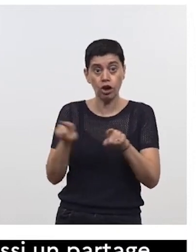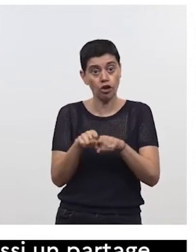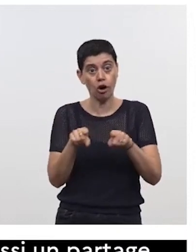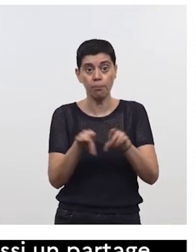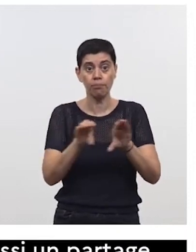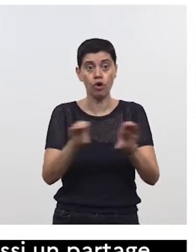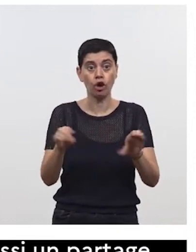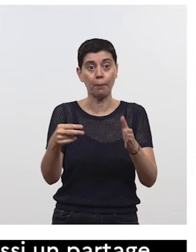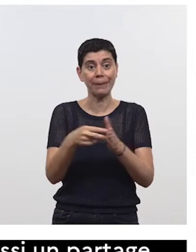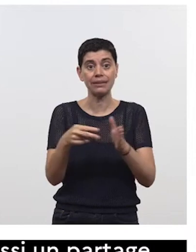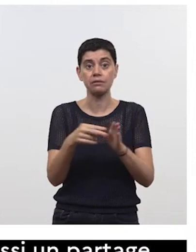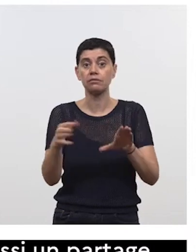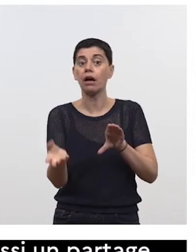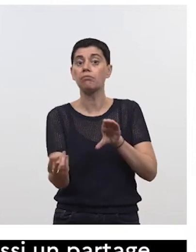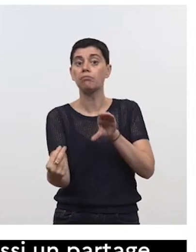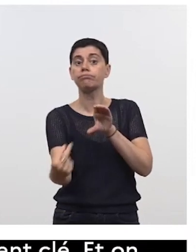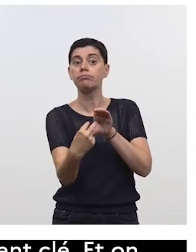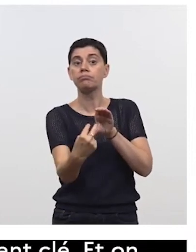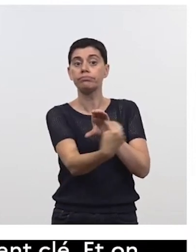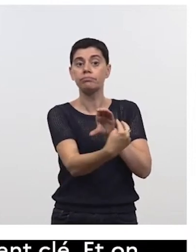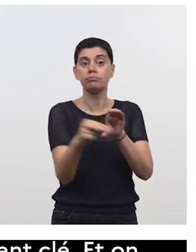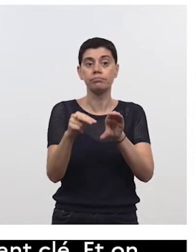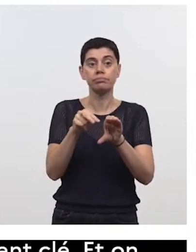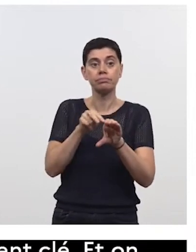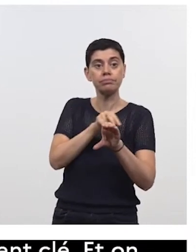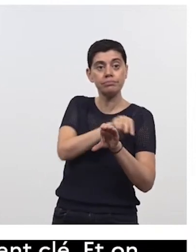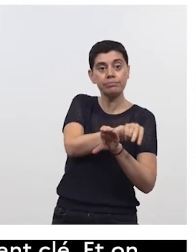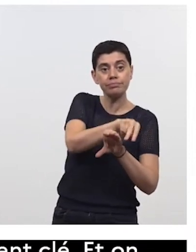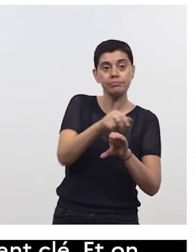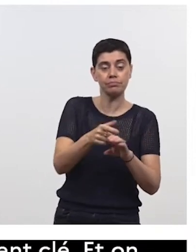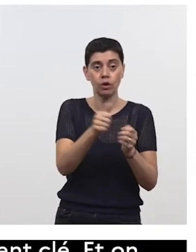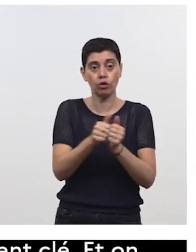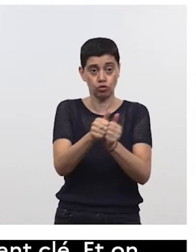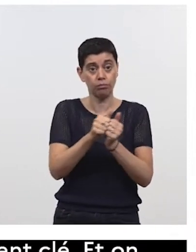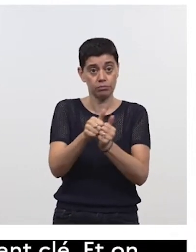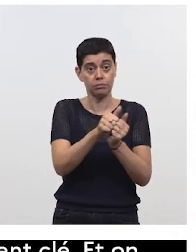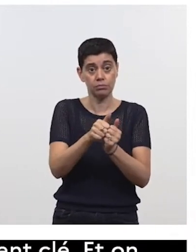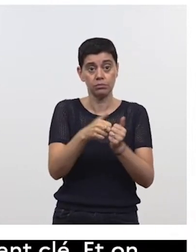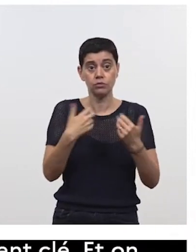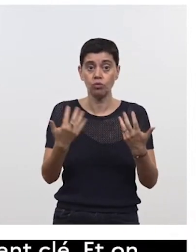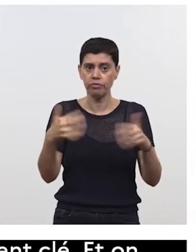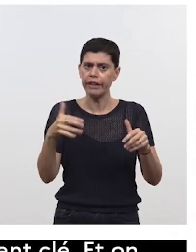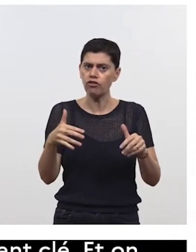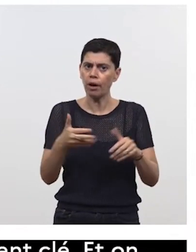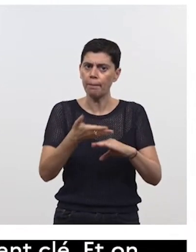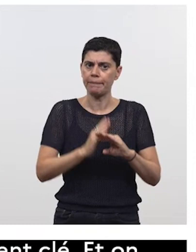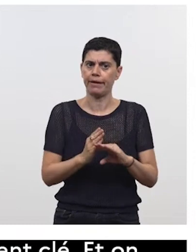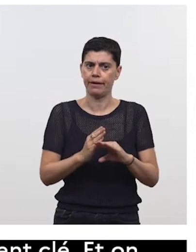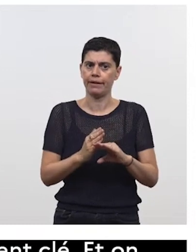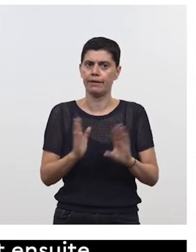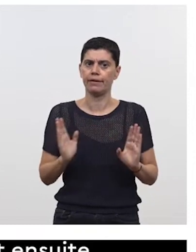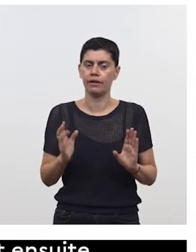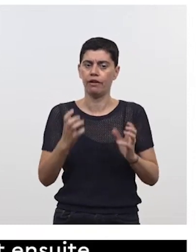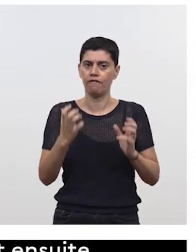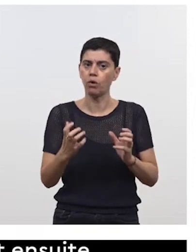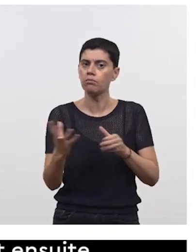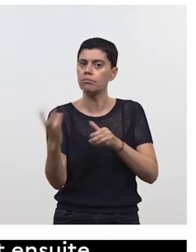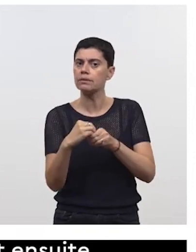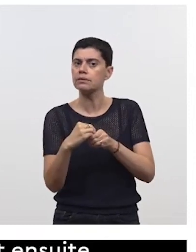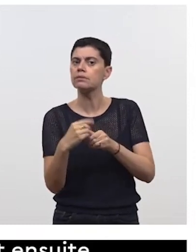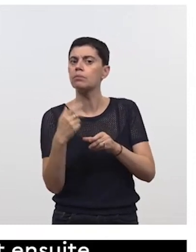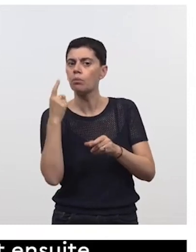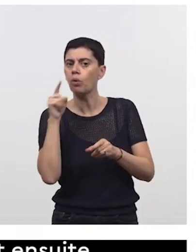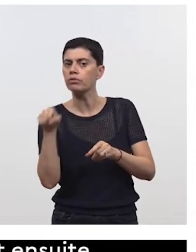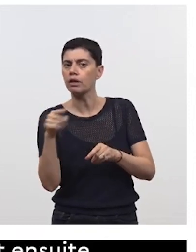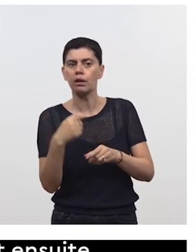mais je le dis c'est le travail que nous faisons ensemble sur les prises que nous aurons nous défini ce n pas ce n'est pas